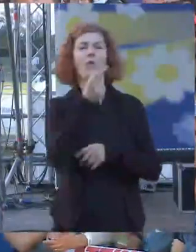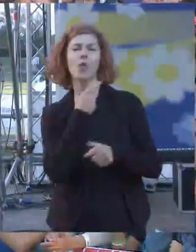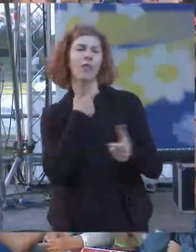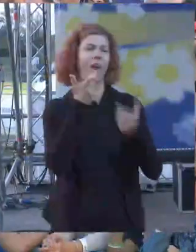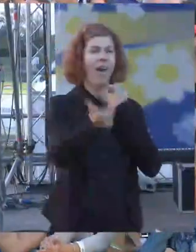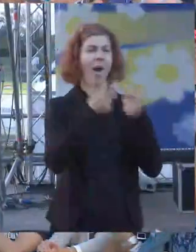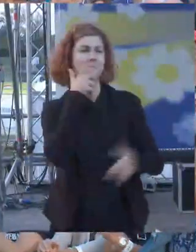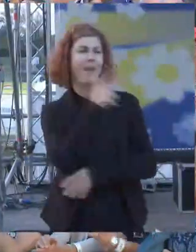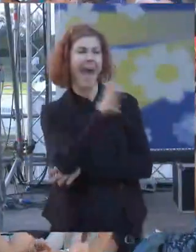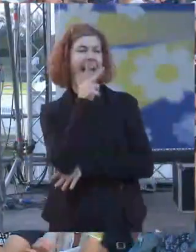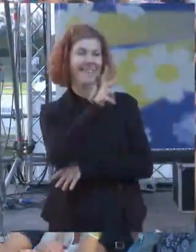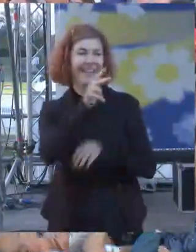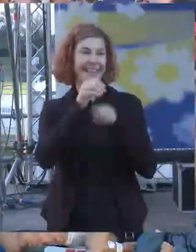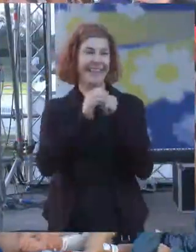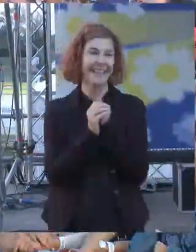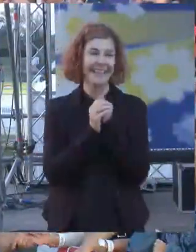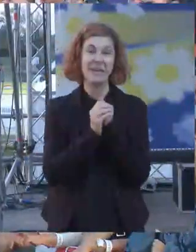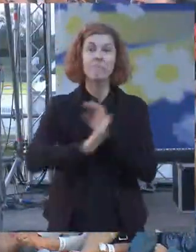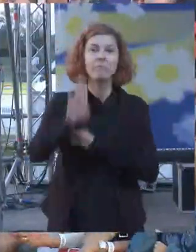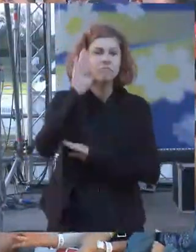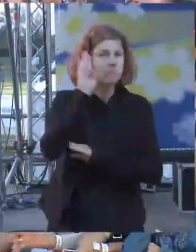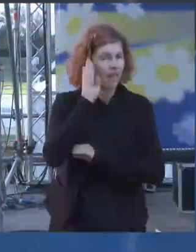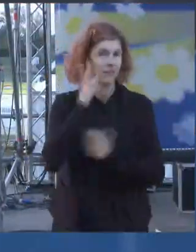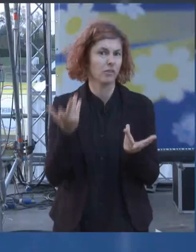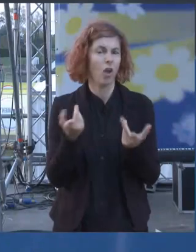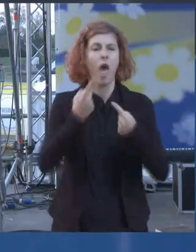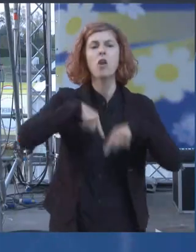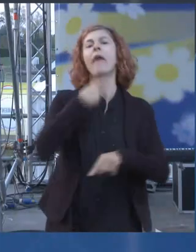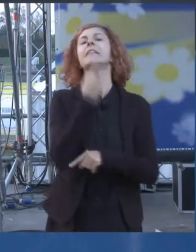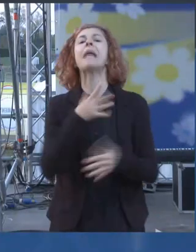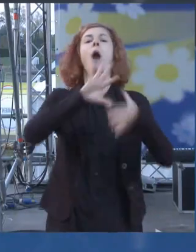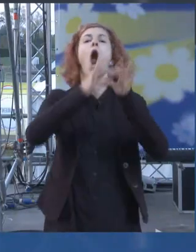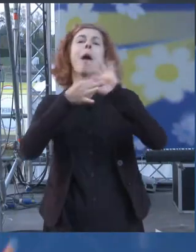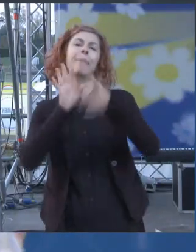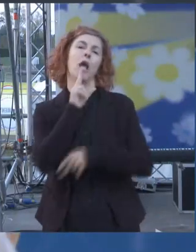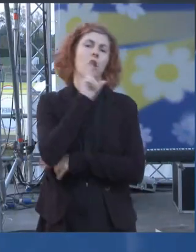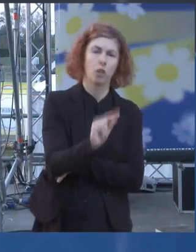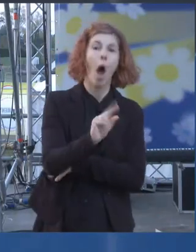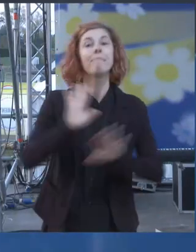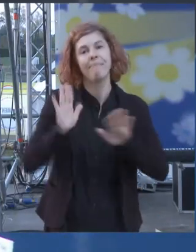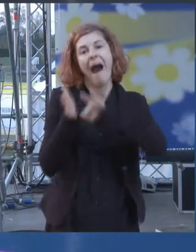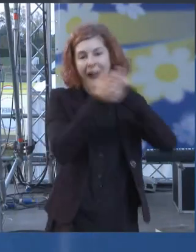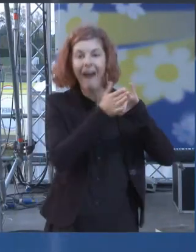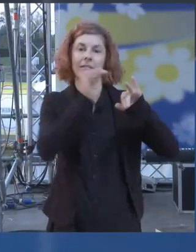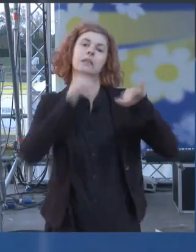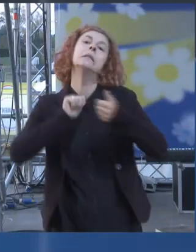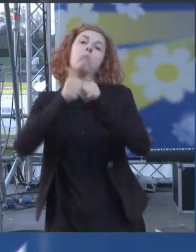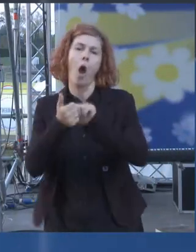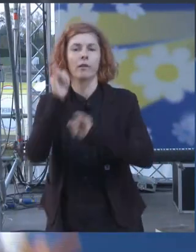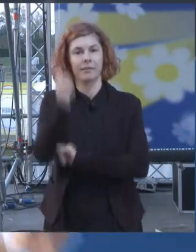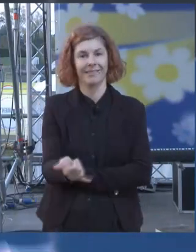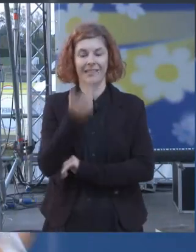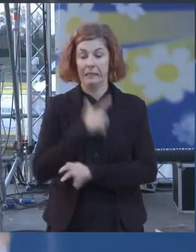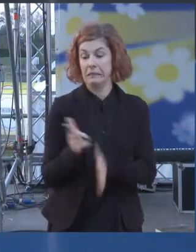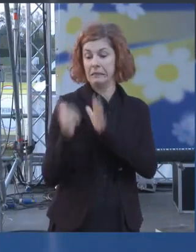però attenzione noi diciamo no alle Olimpiadi ma diciamo sì allo sport abbiamo organizzato la scorsa settimana la